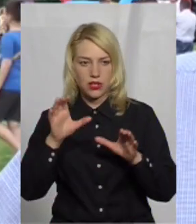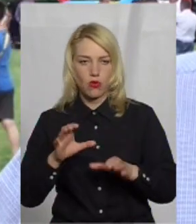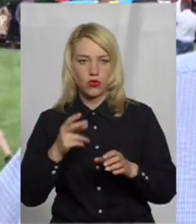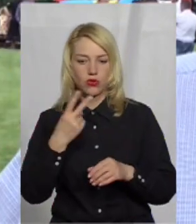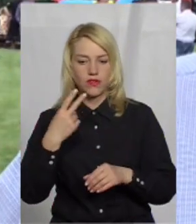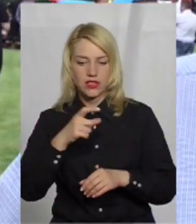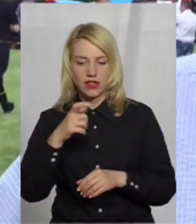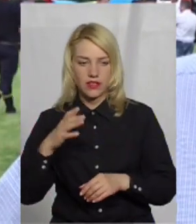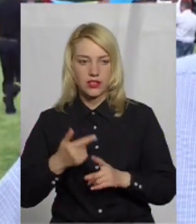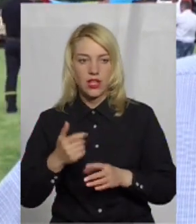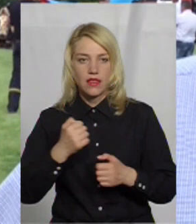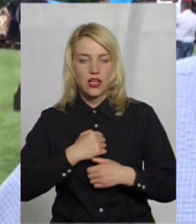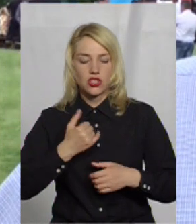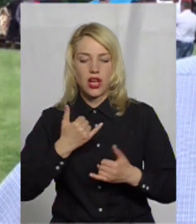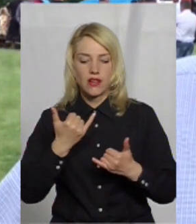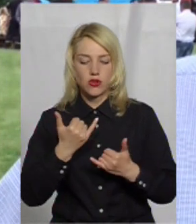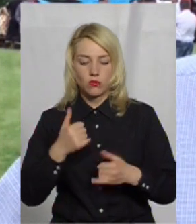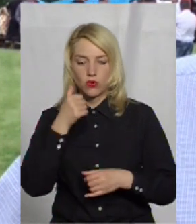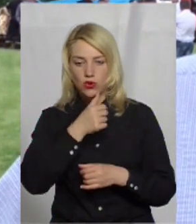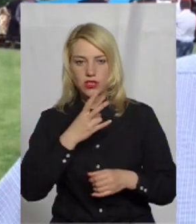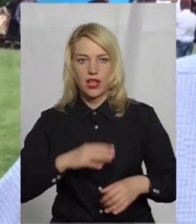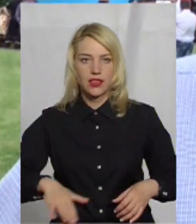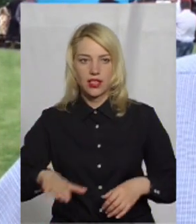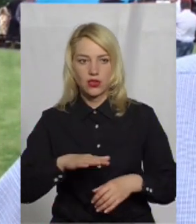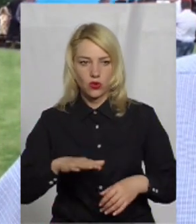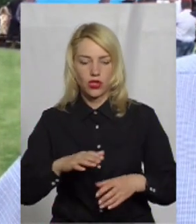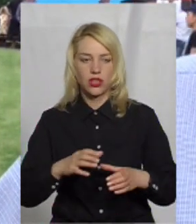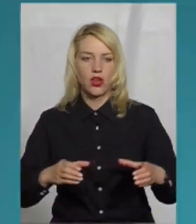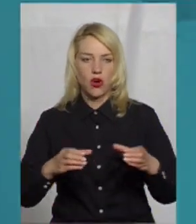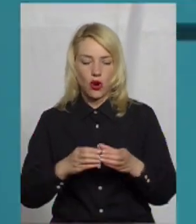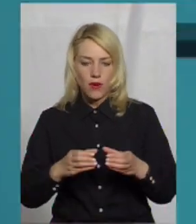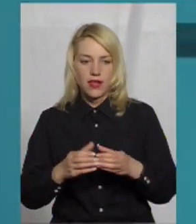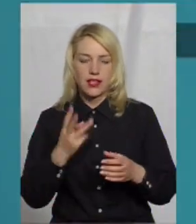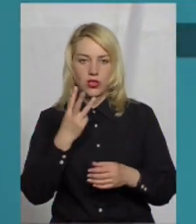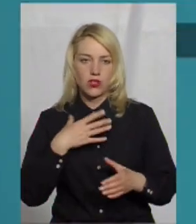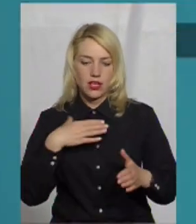На жаль, у цьому році у нас на території громади вже троє загиблих під пожеж.